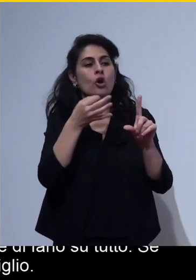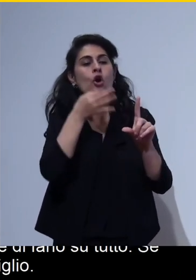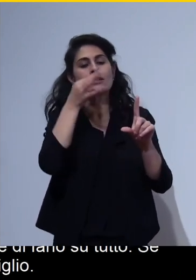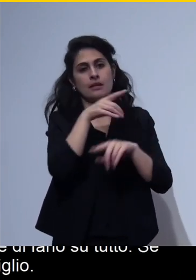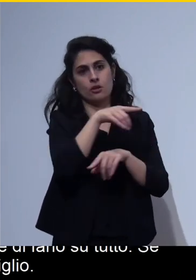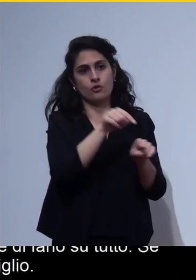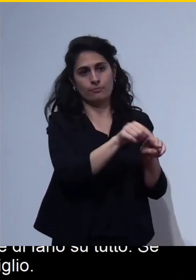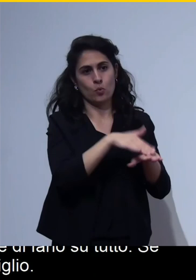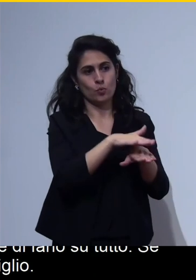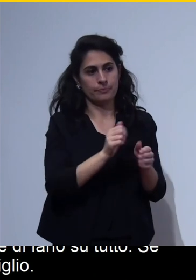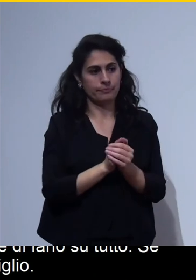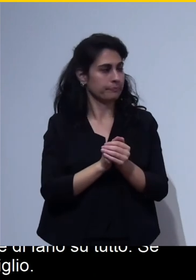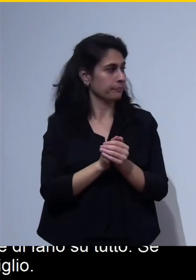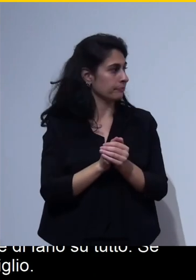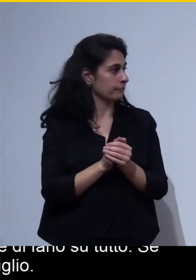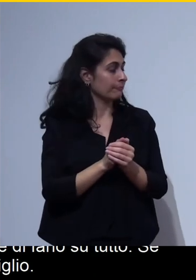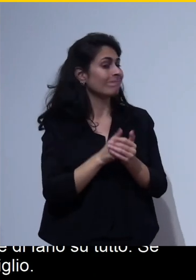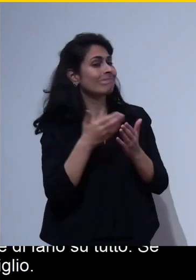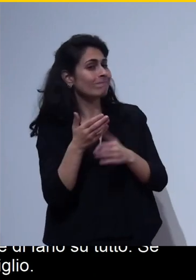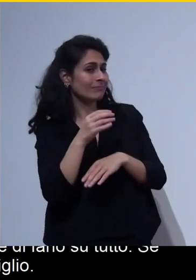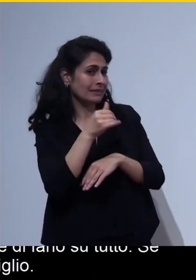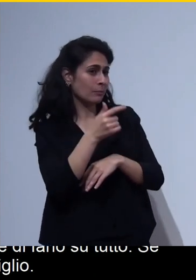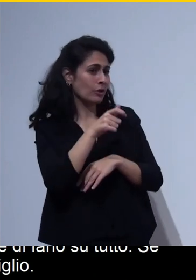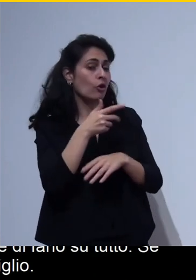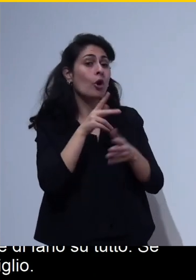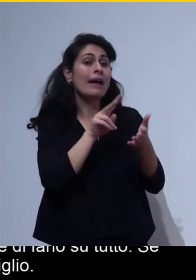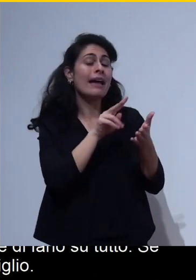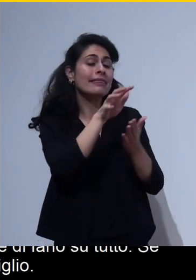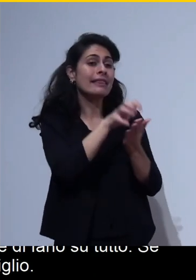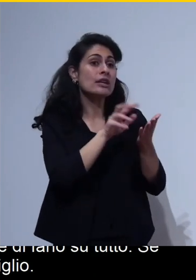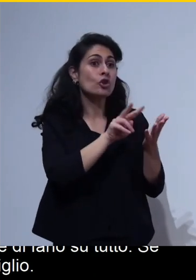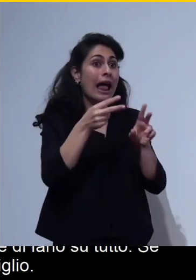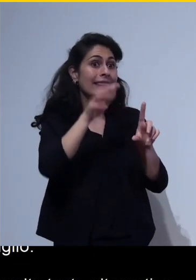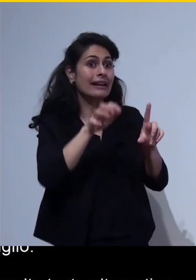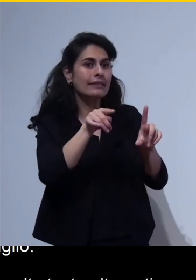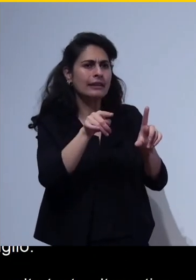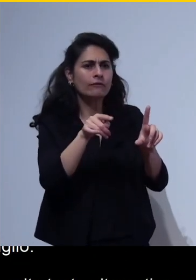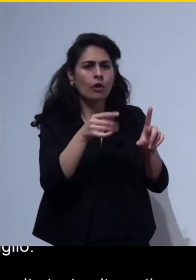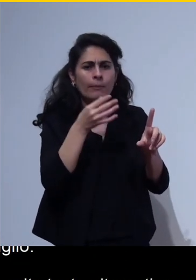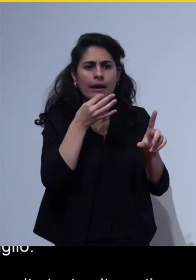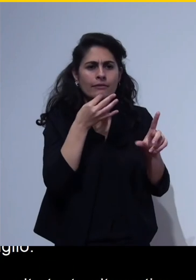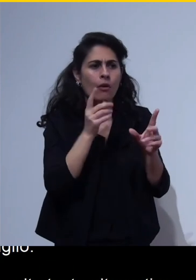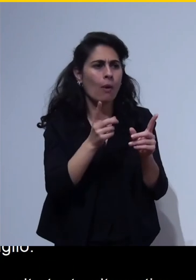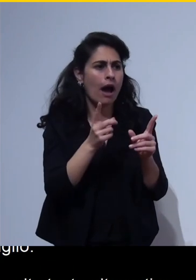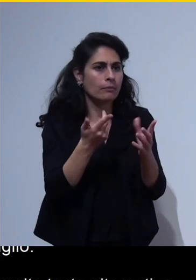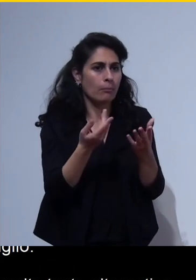mettesse molto testo alternativo si perde anche il senso del testo alternativo quindi va un po' capito questo a seconda dei casi